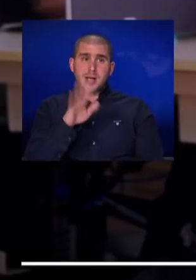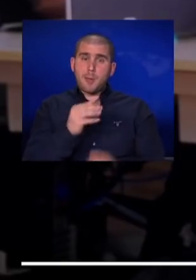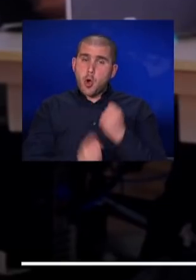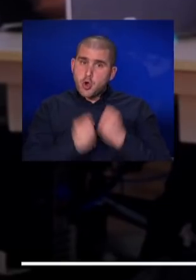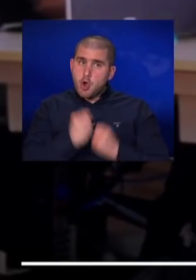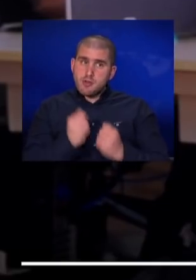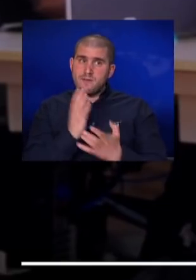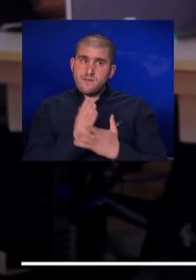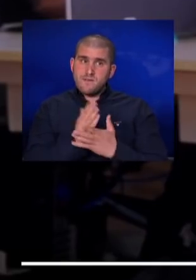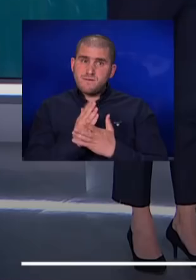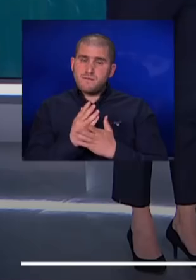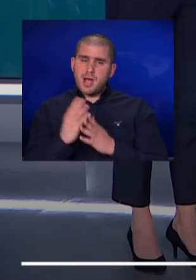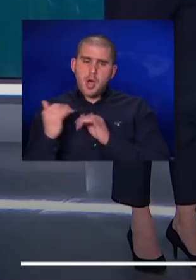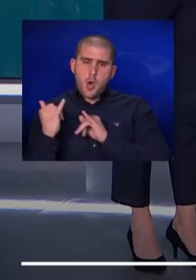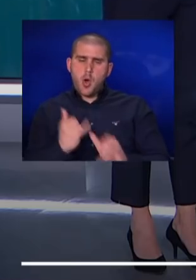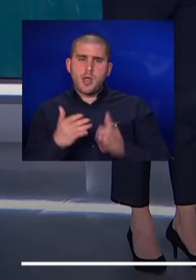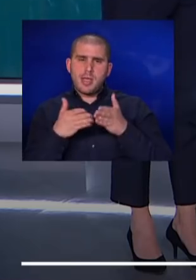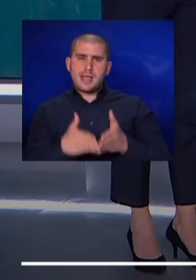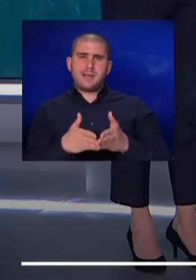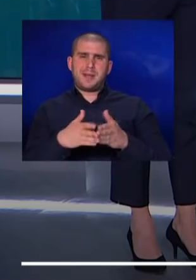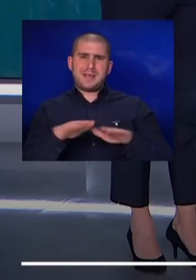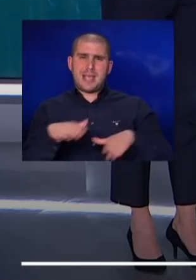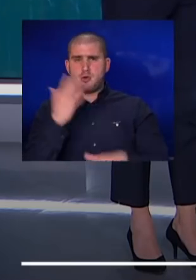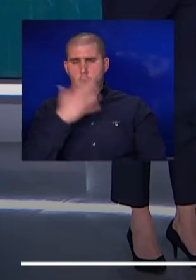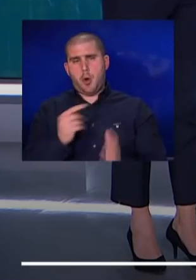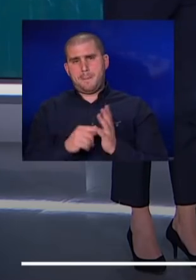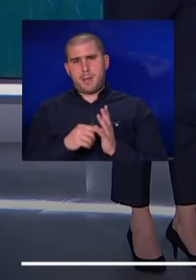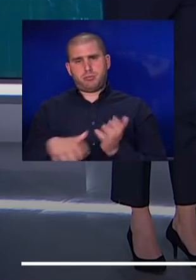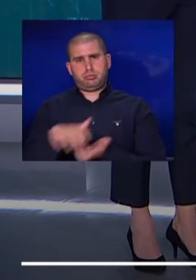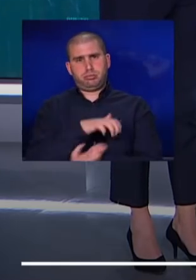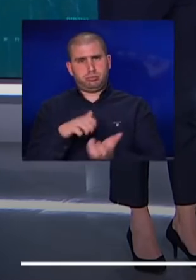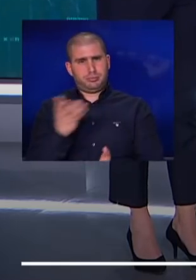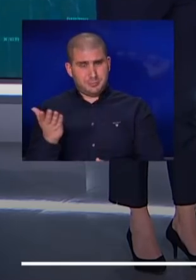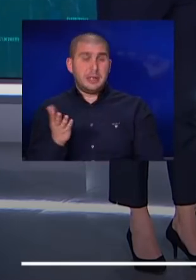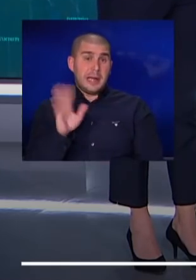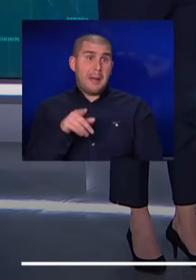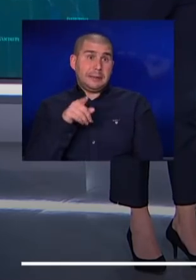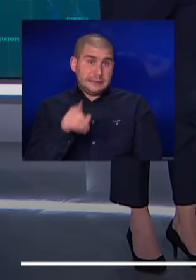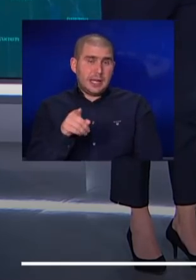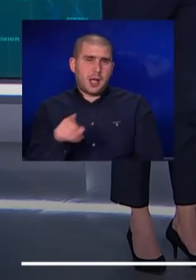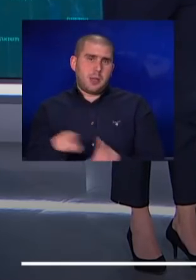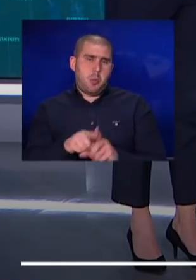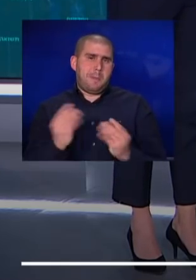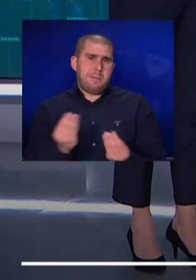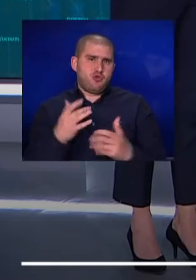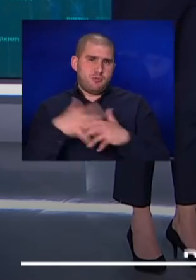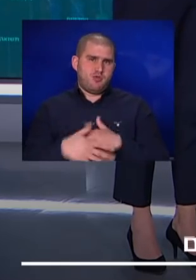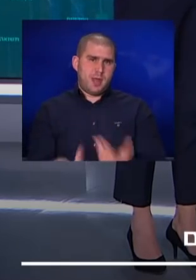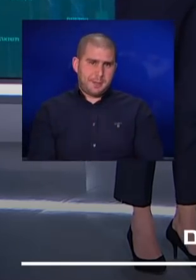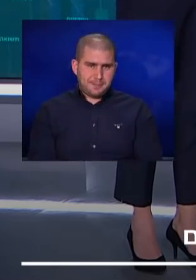להוביל דרך חיים השחור בעקבות ההסלמה הזאת אז גם זה סוג של דבר שמשפיע